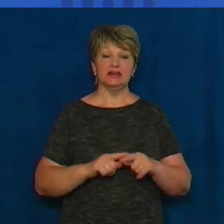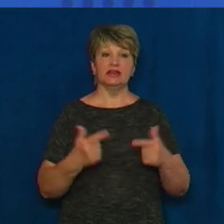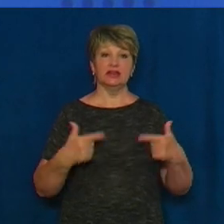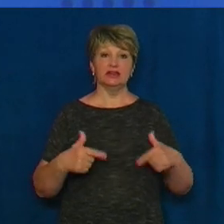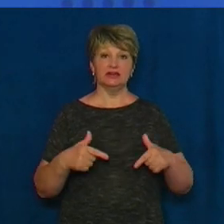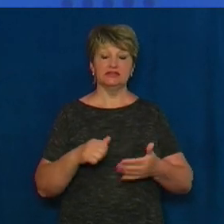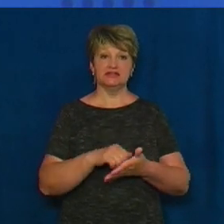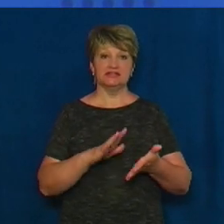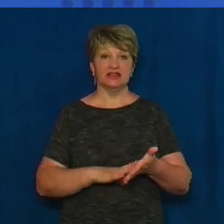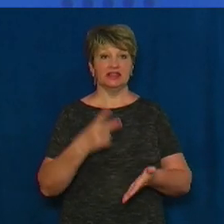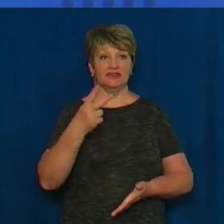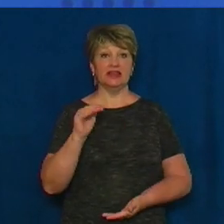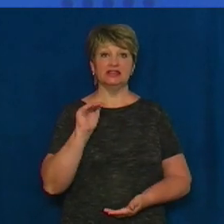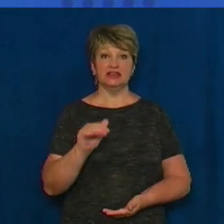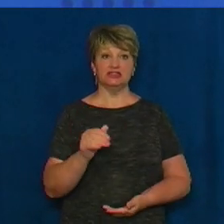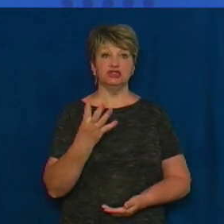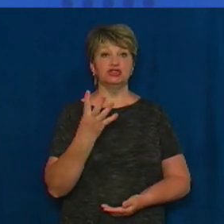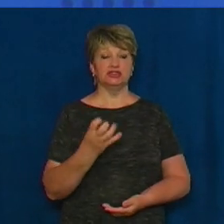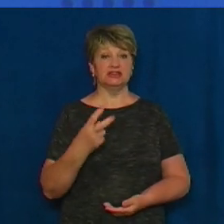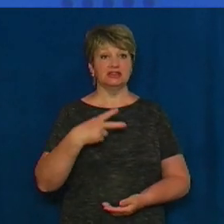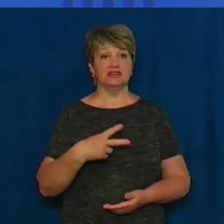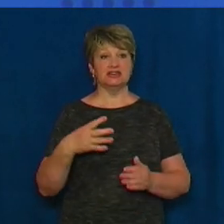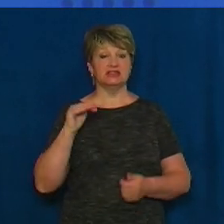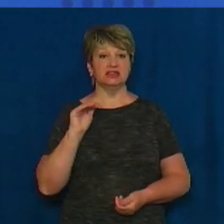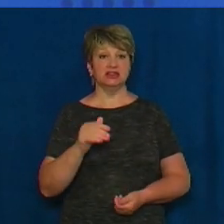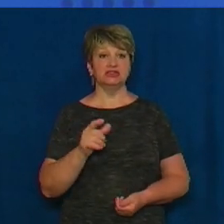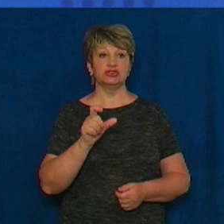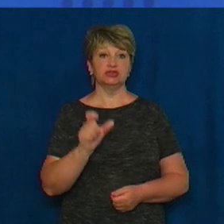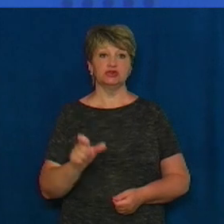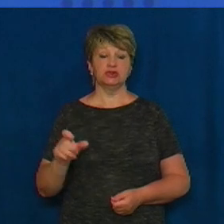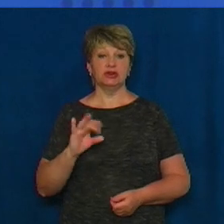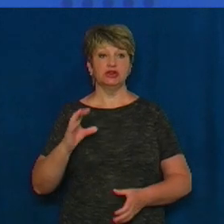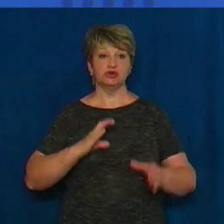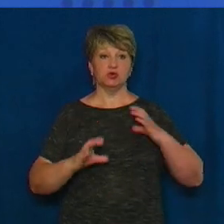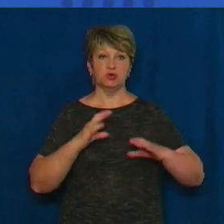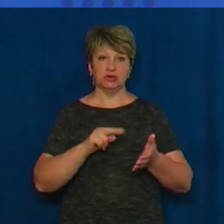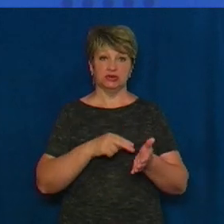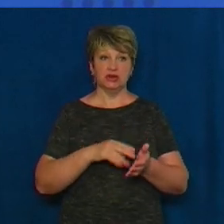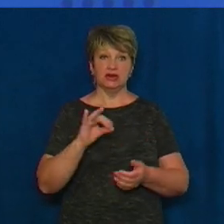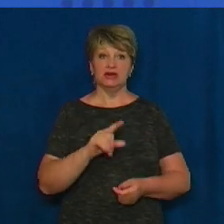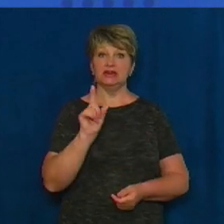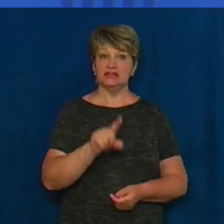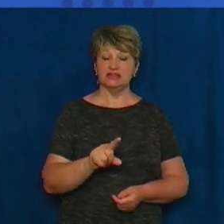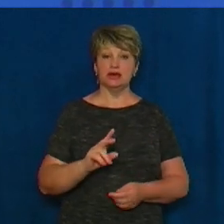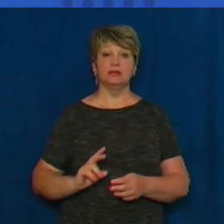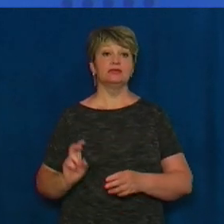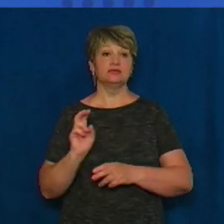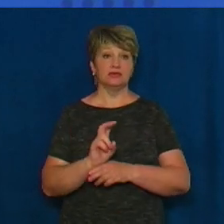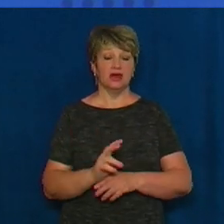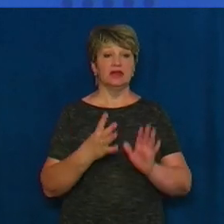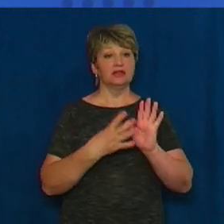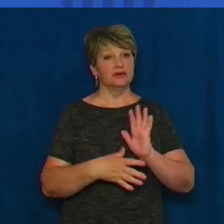зареєструвалося 2420 тисяч учнів та студентів Черкащини. Із них на пункти тестування з'явилося